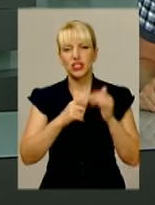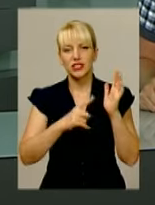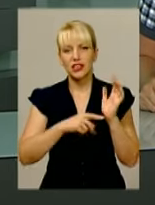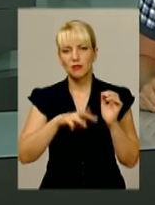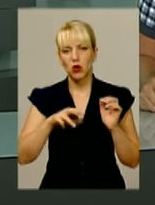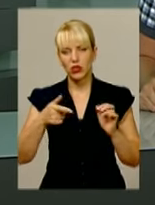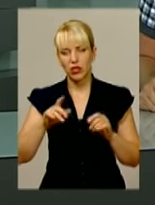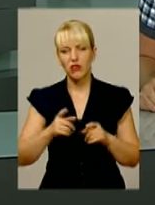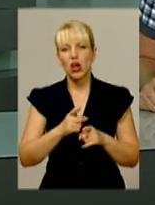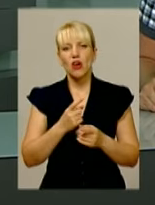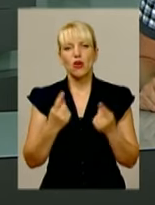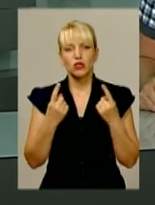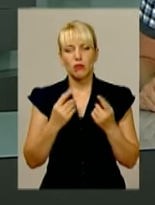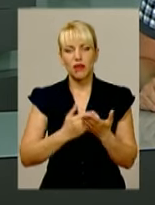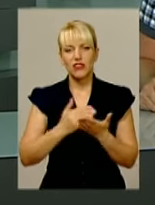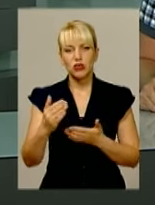раді.